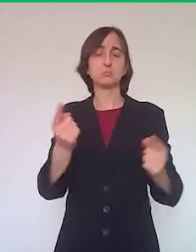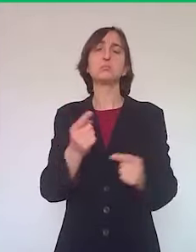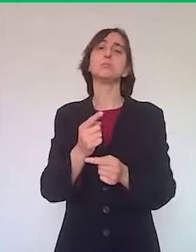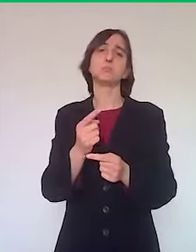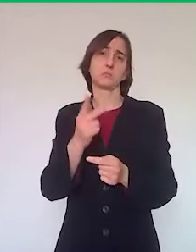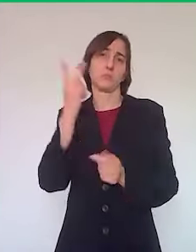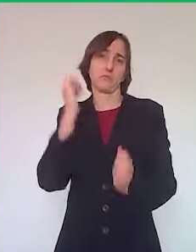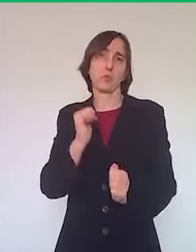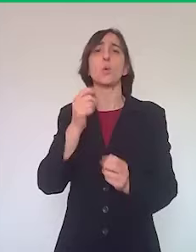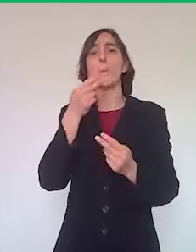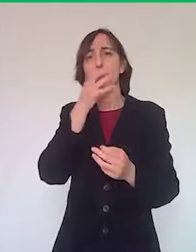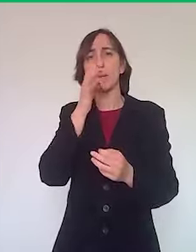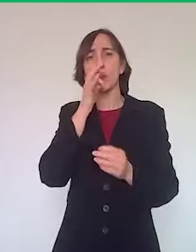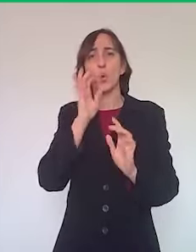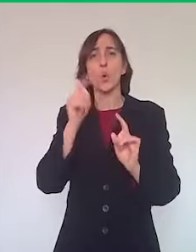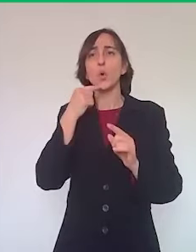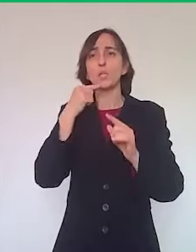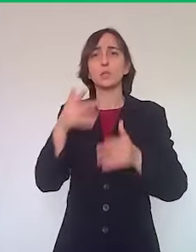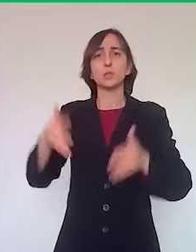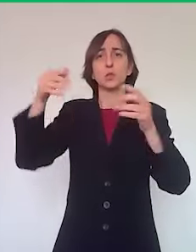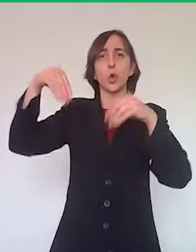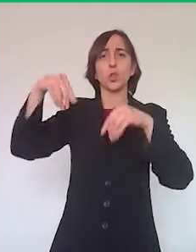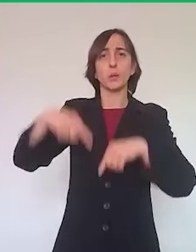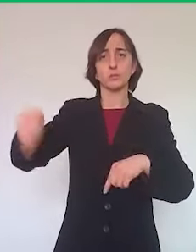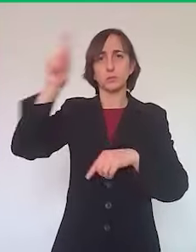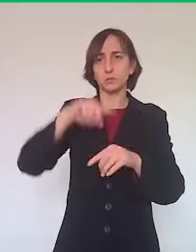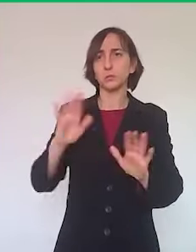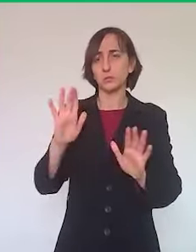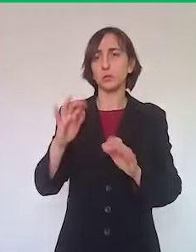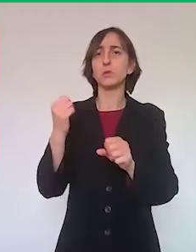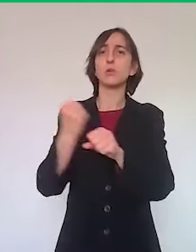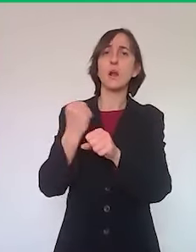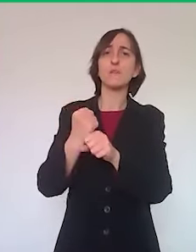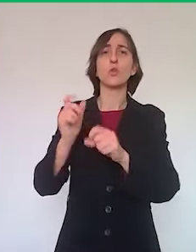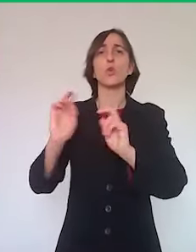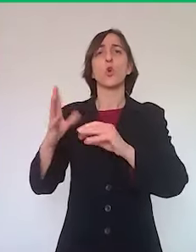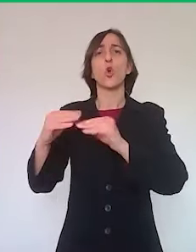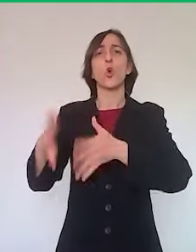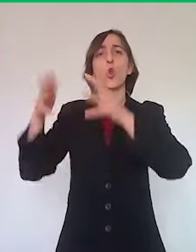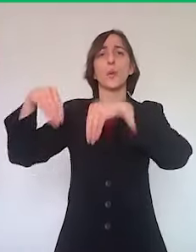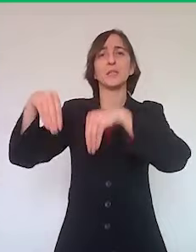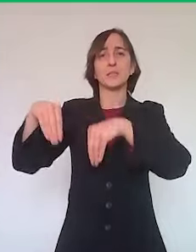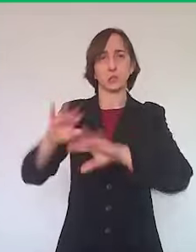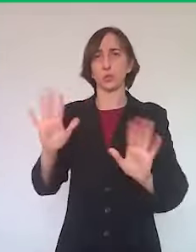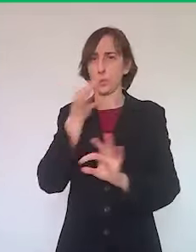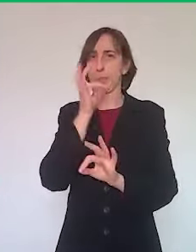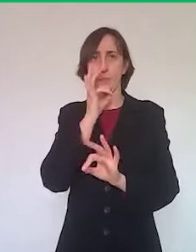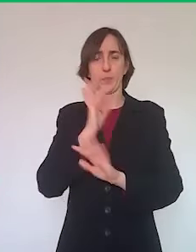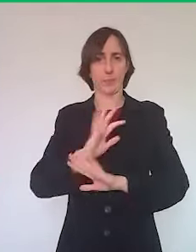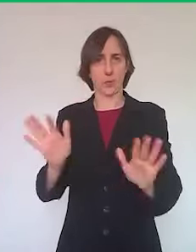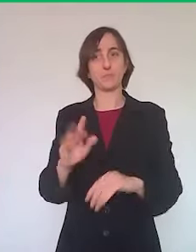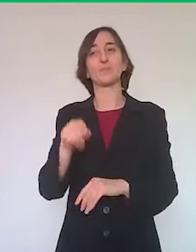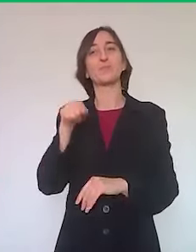pulizie condominali, anzi è possibile ed è necessario. Queste attività di impresa, che sono ricomprese nel codice ATECO